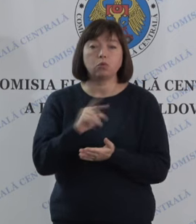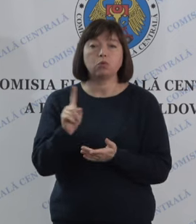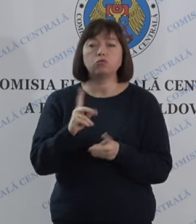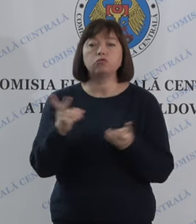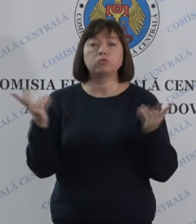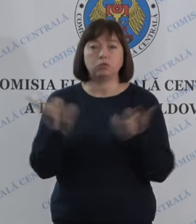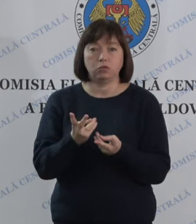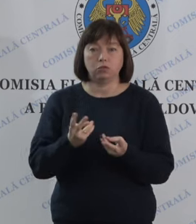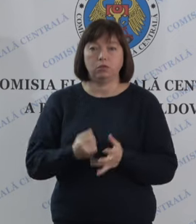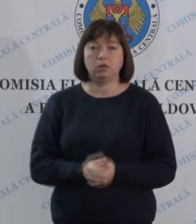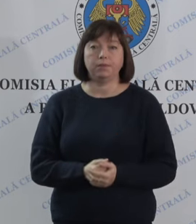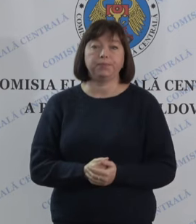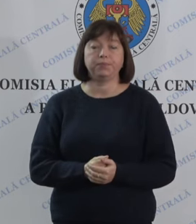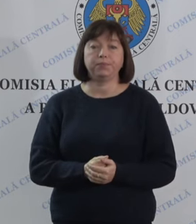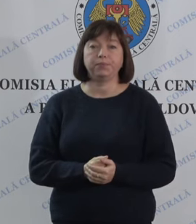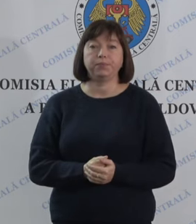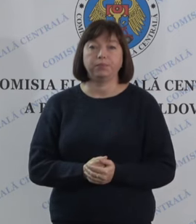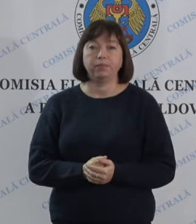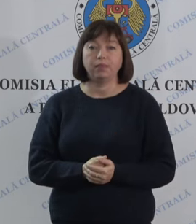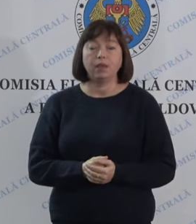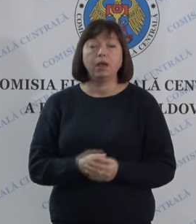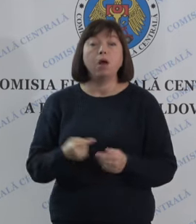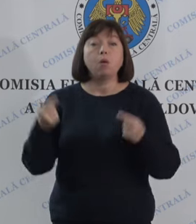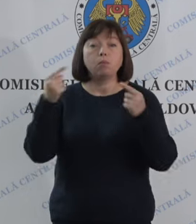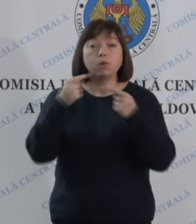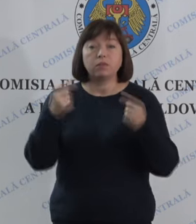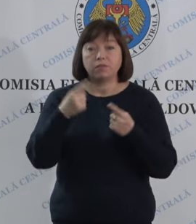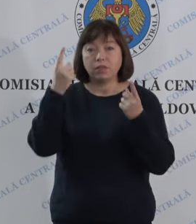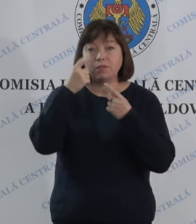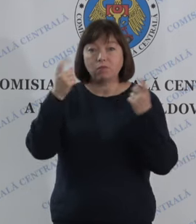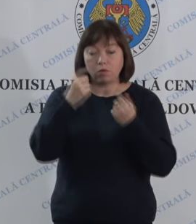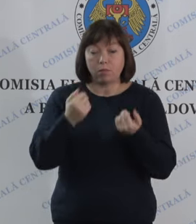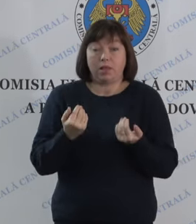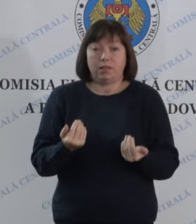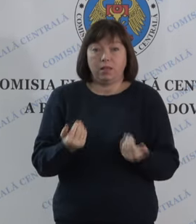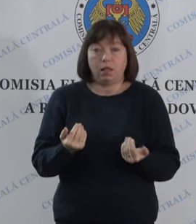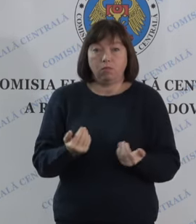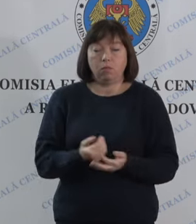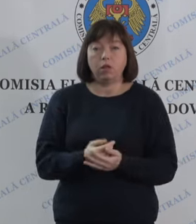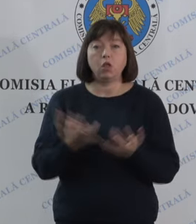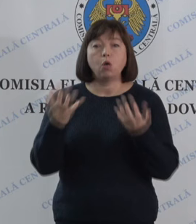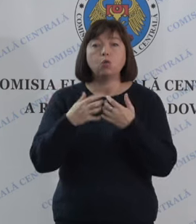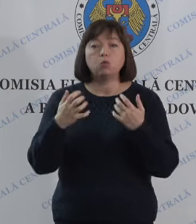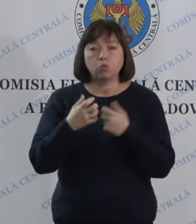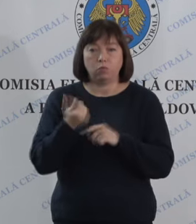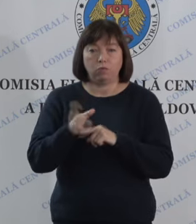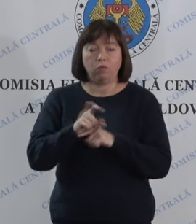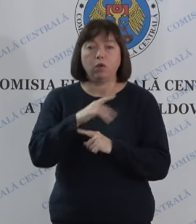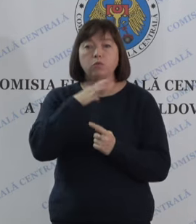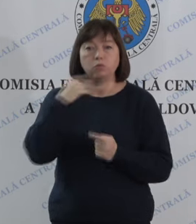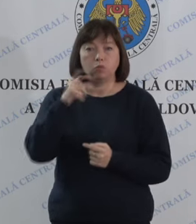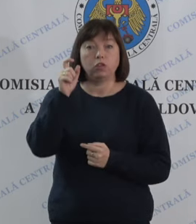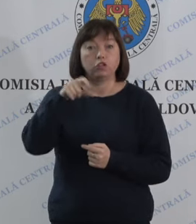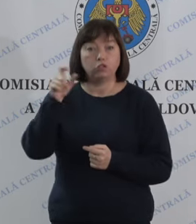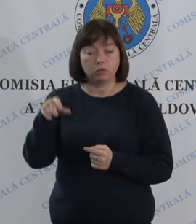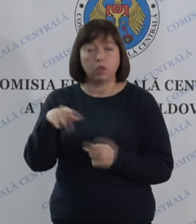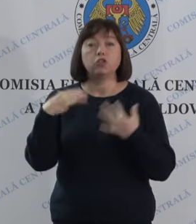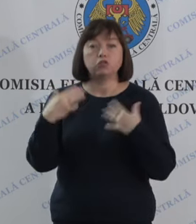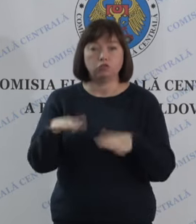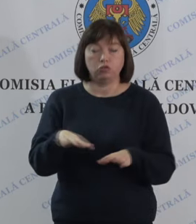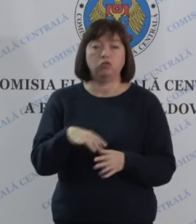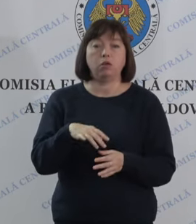logistica necesară. Potrivit informației de moment, un număr semnificativ de cetățeni și-au